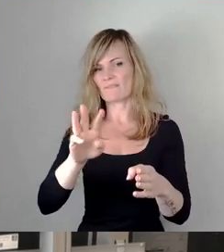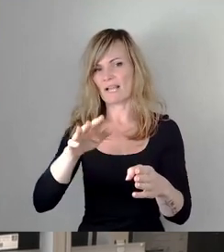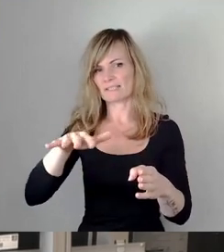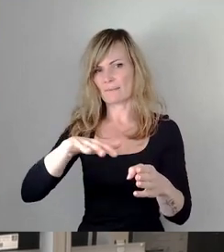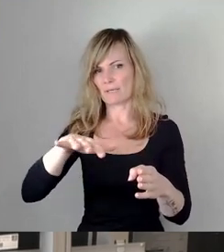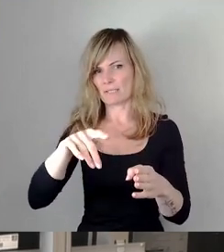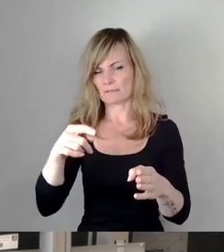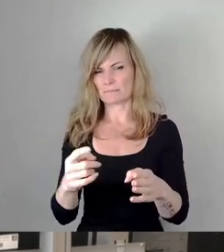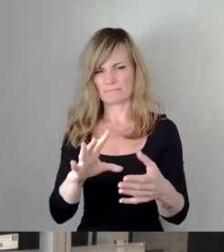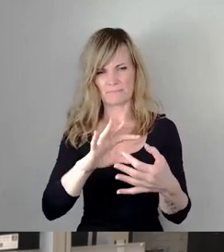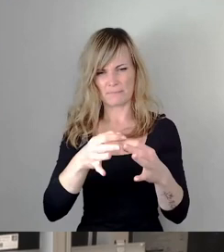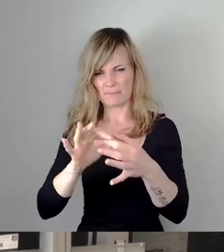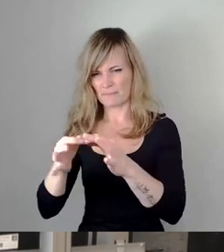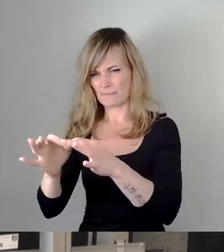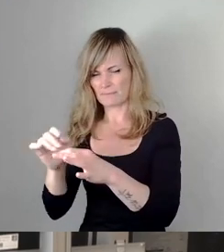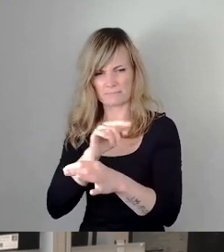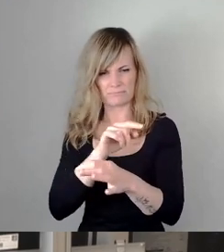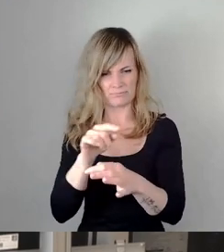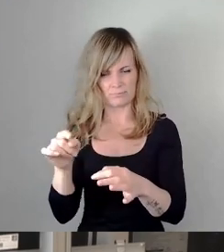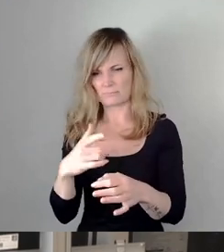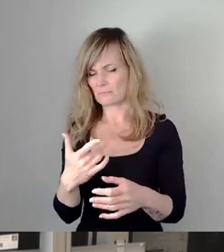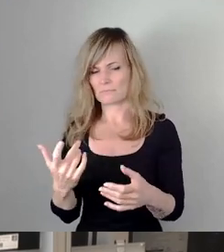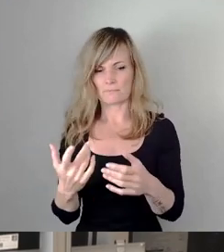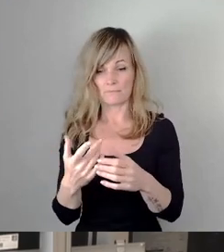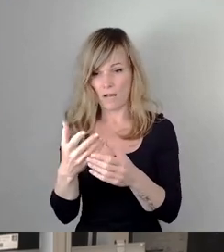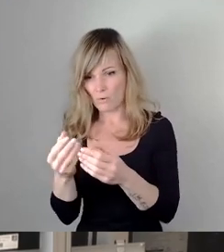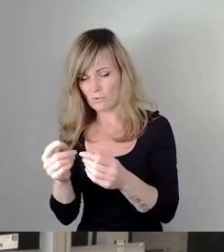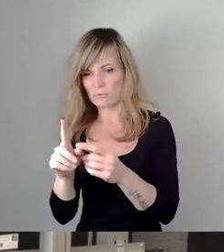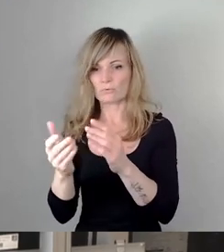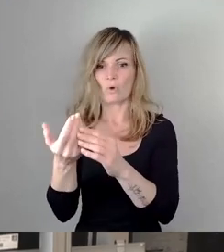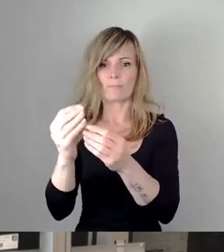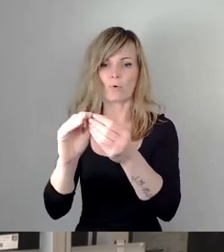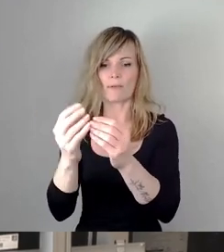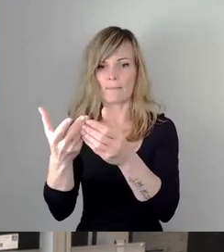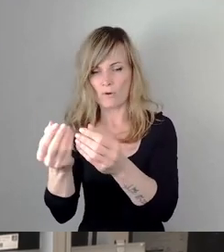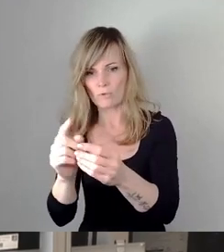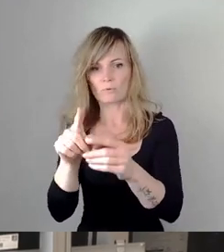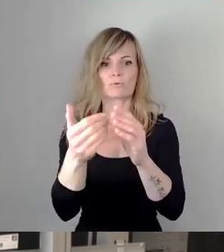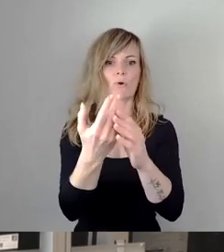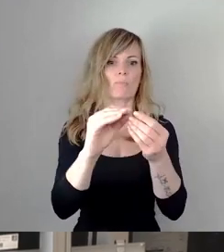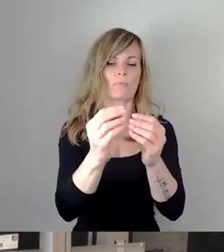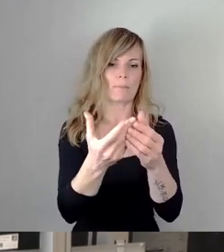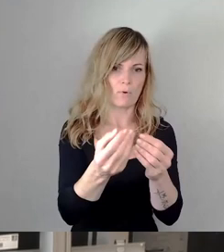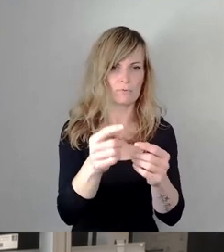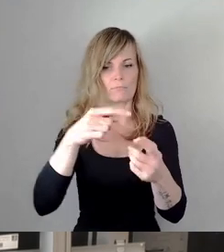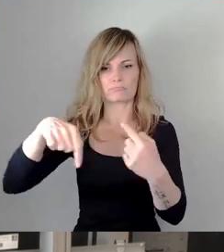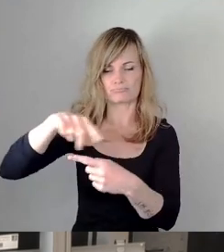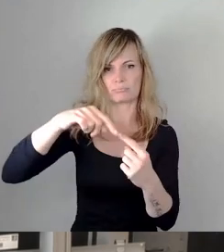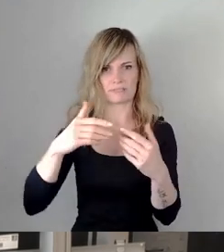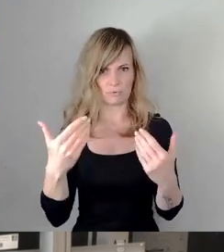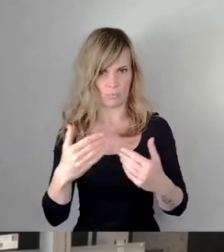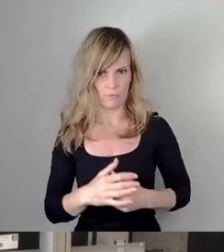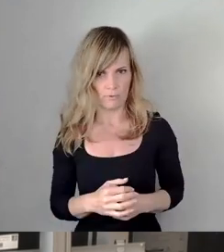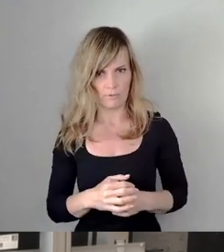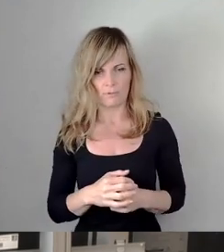Kausalkette von Problemen, deren Lösungen dann immer wieder zu neuen Problemen führen, die dann wieder gelöst werden müssen, die wieder neue Probleme hervorrufen. Nimmt man den Anfang und das